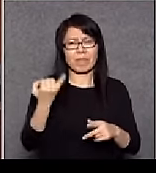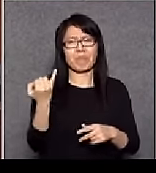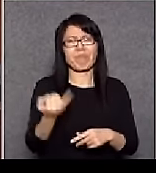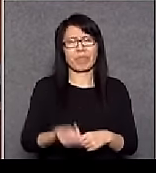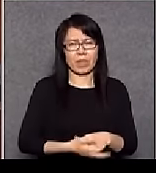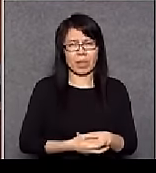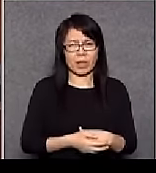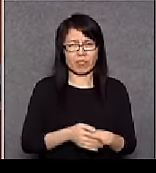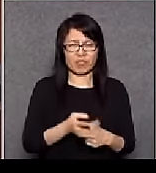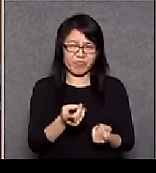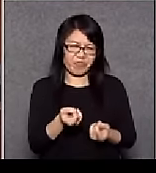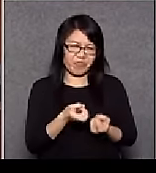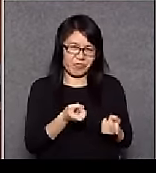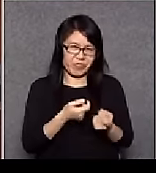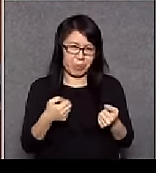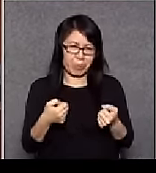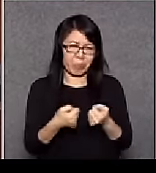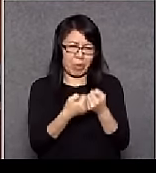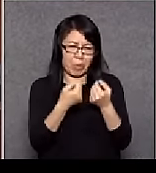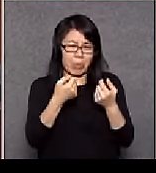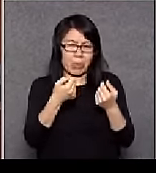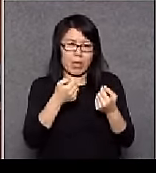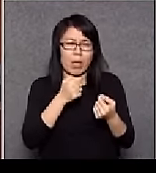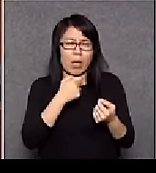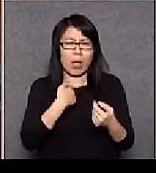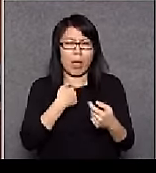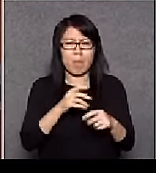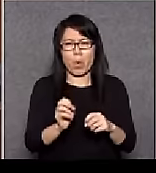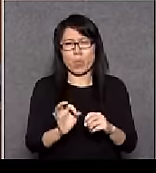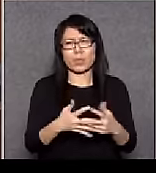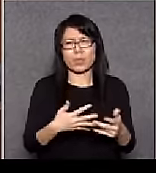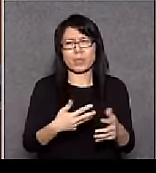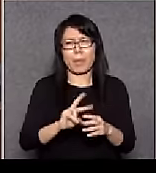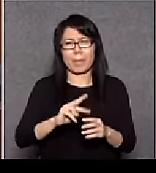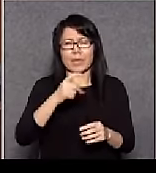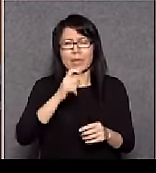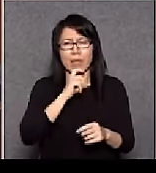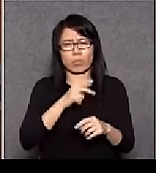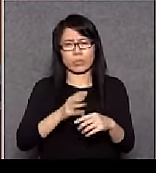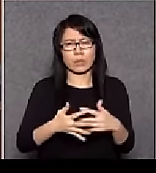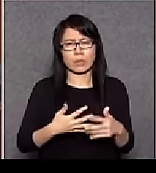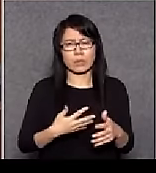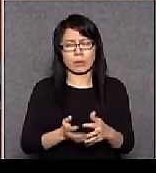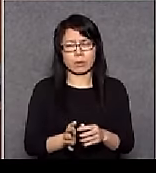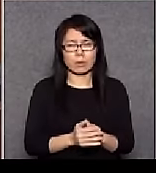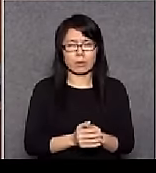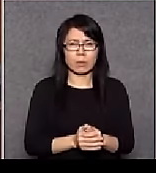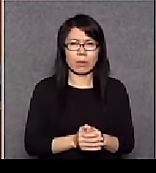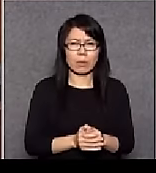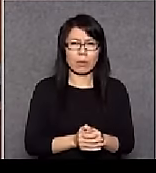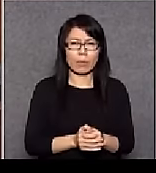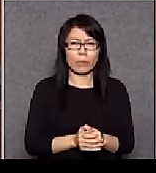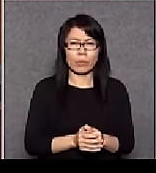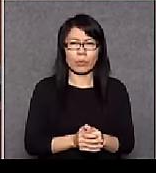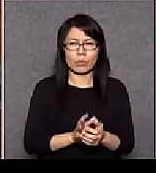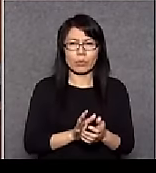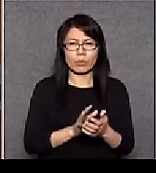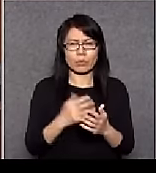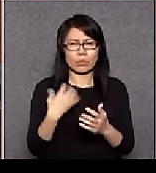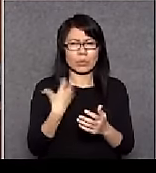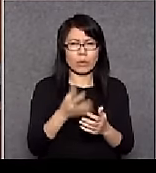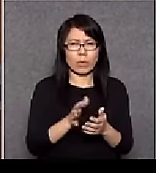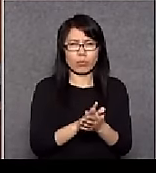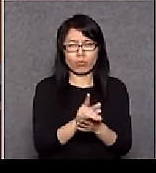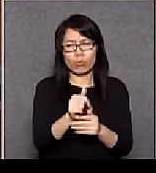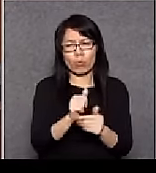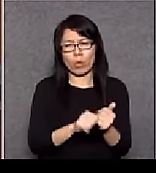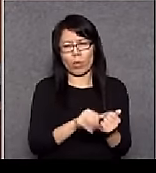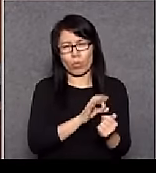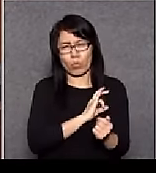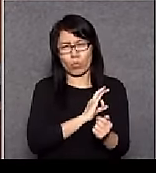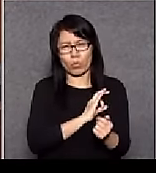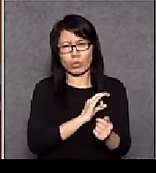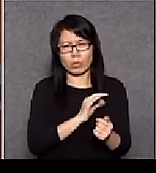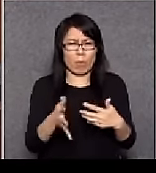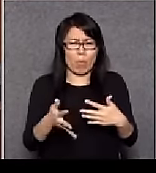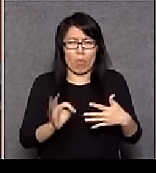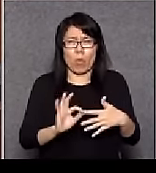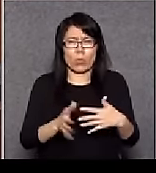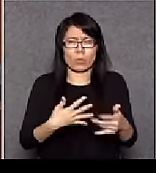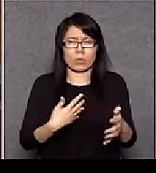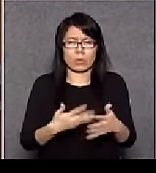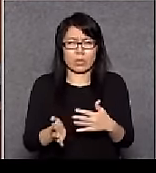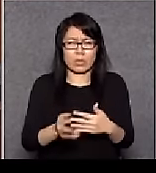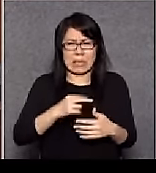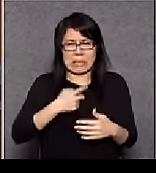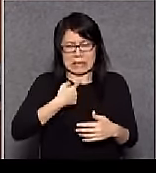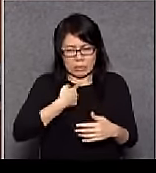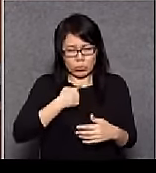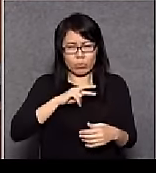療事鬥非沒有那時候搞那件事所以搞這個專責委員會今天沒有那時候搞那件事明知搞到